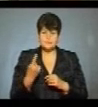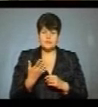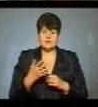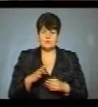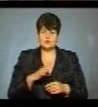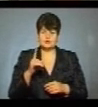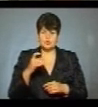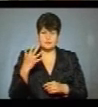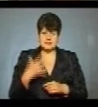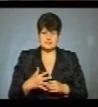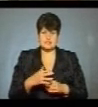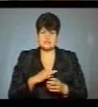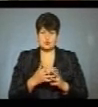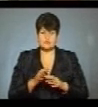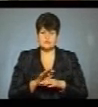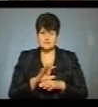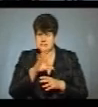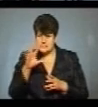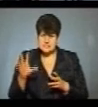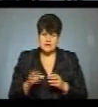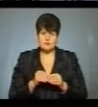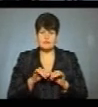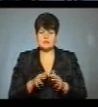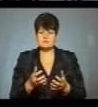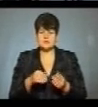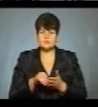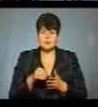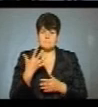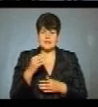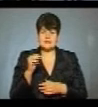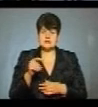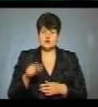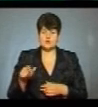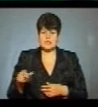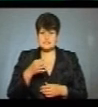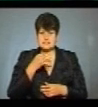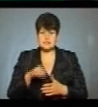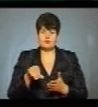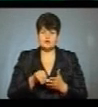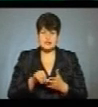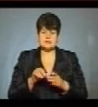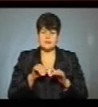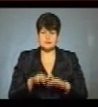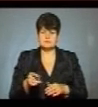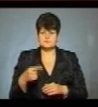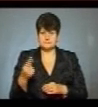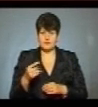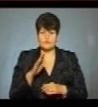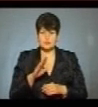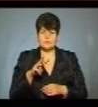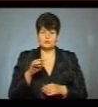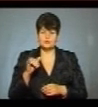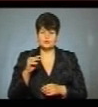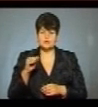були 150 аграріїв. Загалом в акції взяли участь близько 5 тисяч людей, повідомив учасник акції з Тернопільщини Володимир